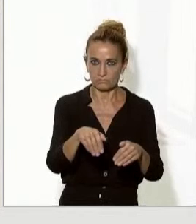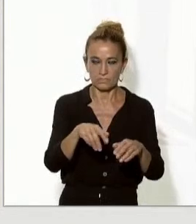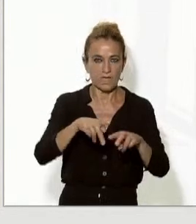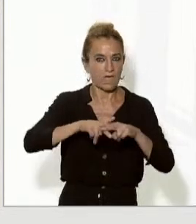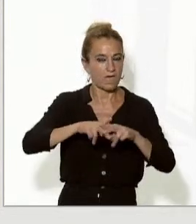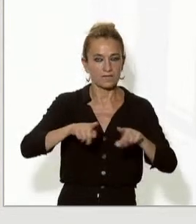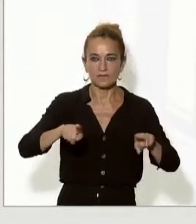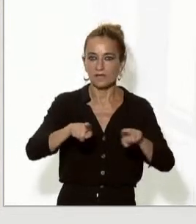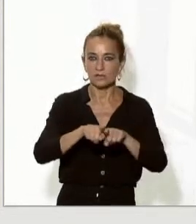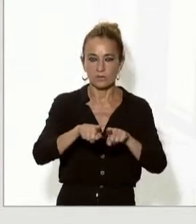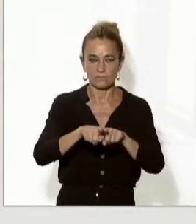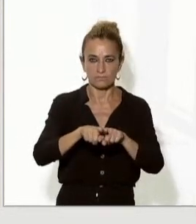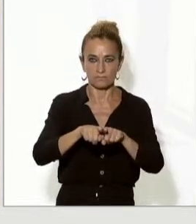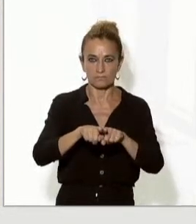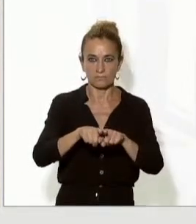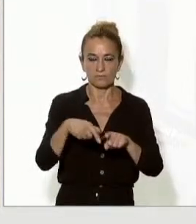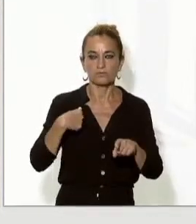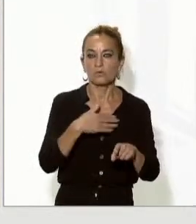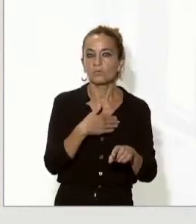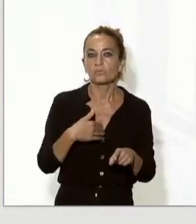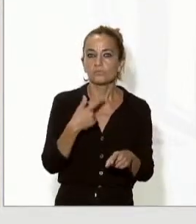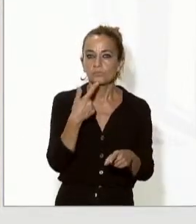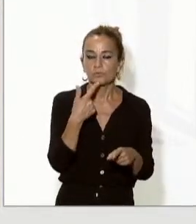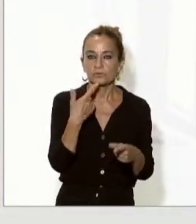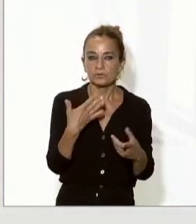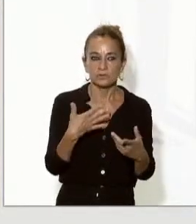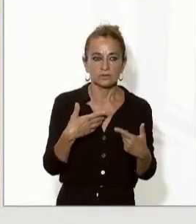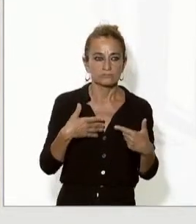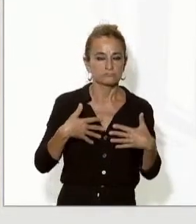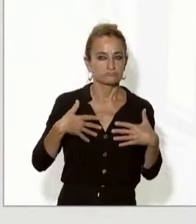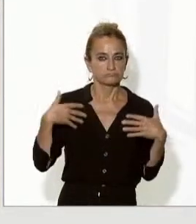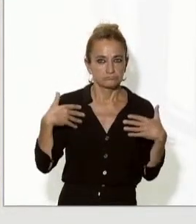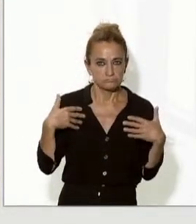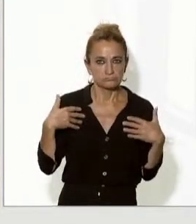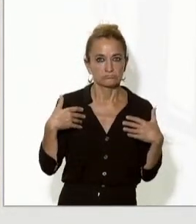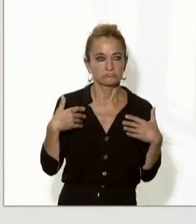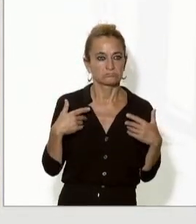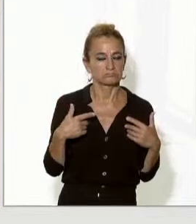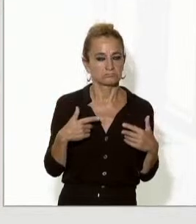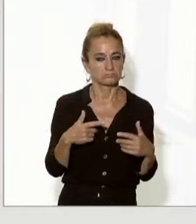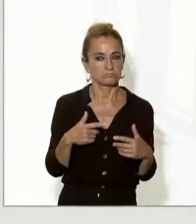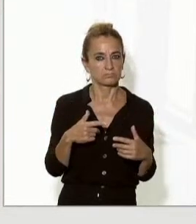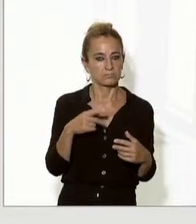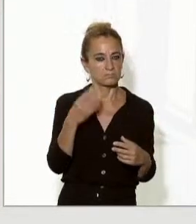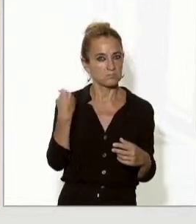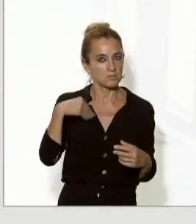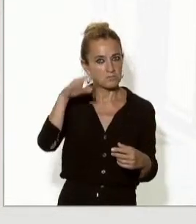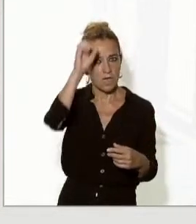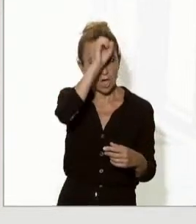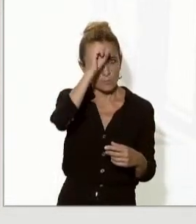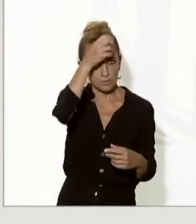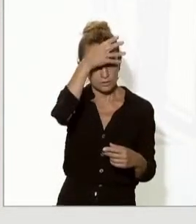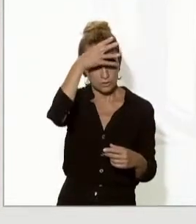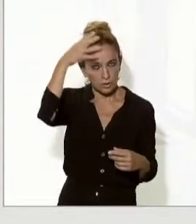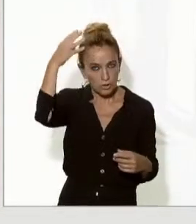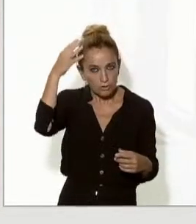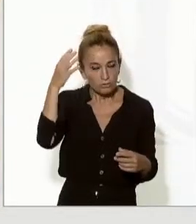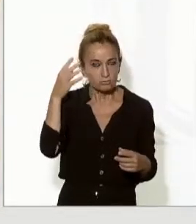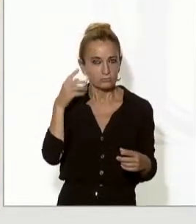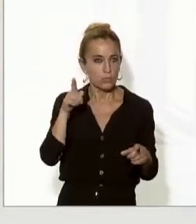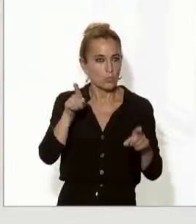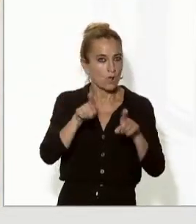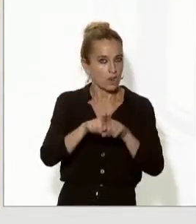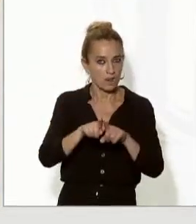puc fer cap altra cosa que mostrar la satisfacció subratllar la coincidència i subratllar també una obvietat